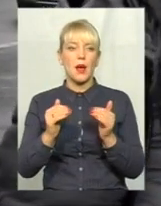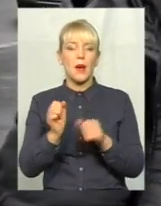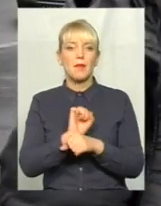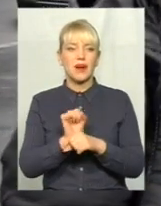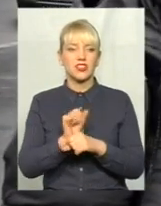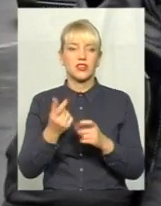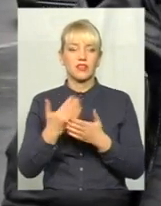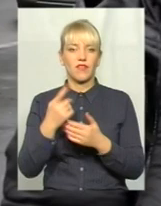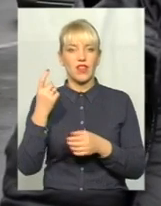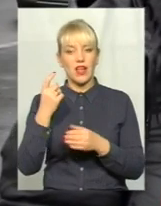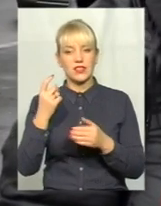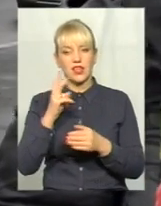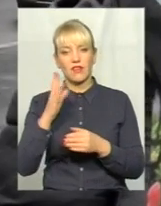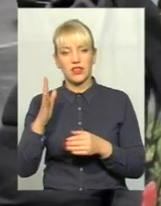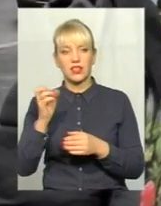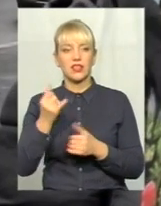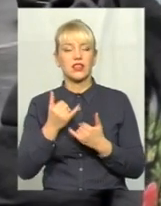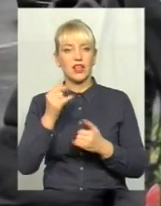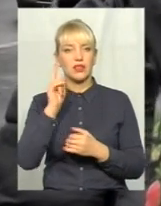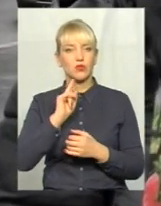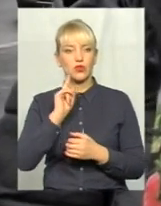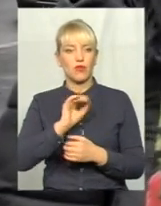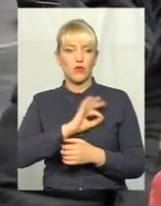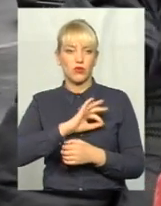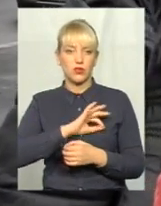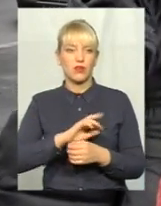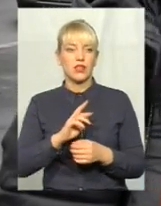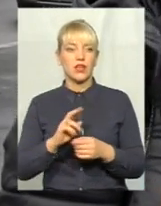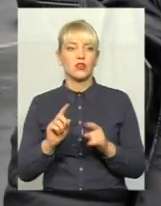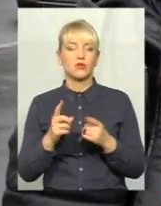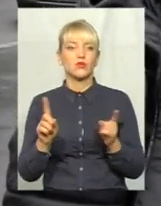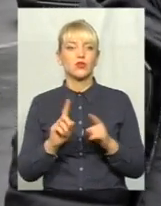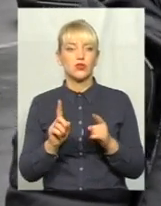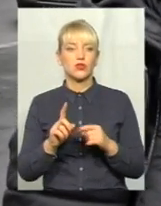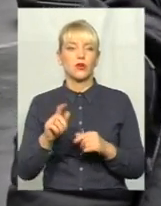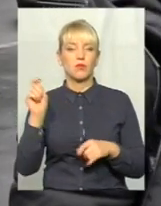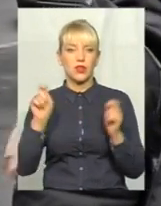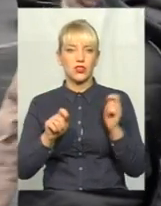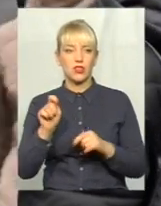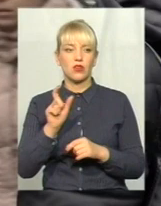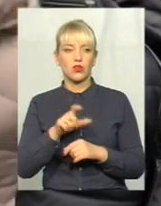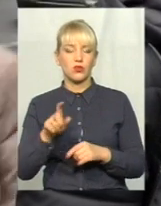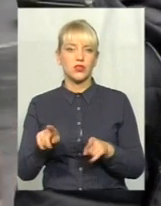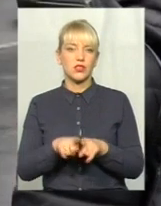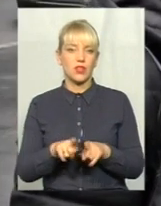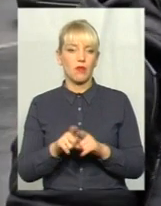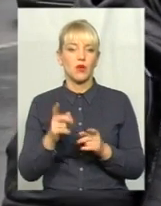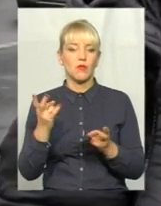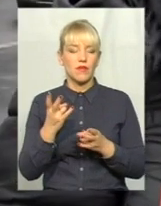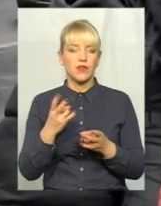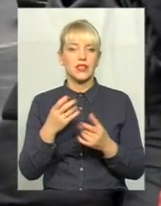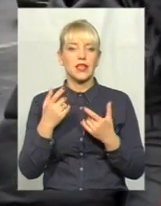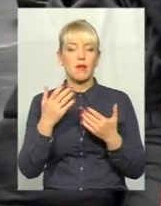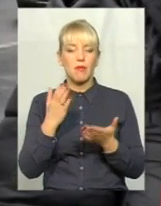власників квартир, і для тимчасового користування, тому що як-не-як, але все рівно приїжджають люди і мають так само мати можливість десь